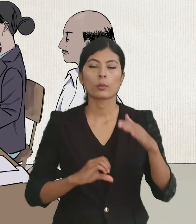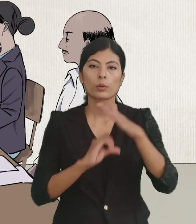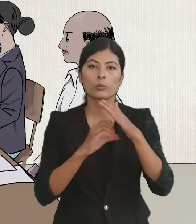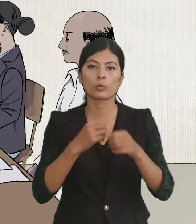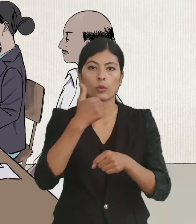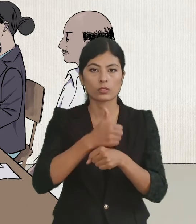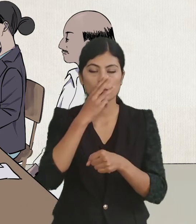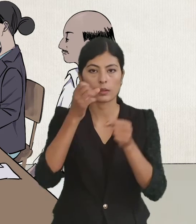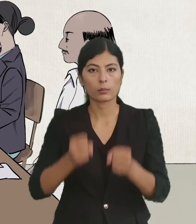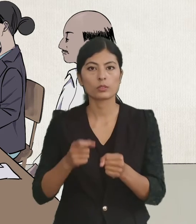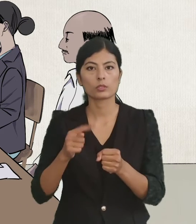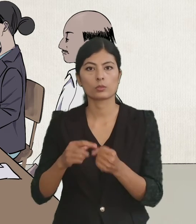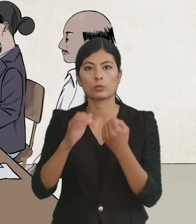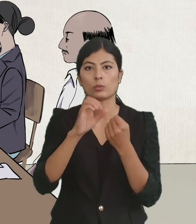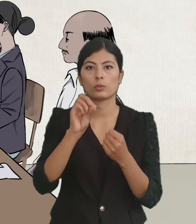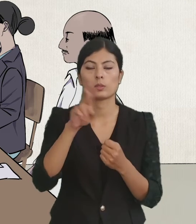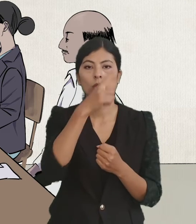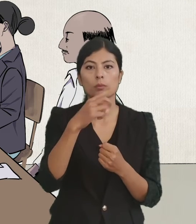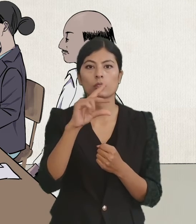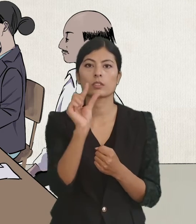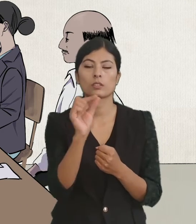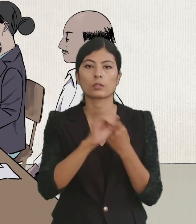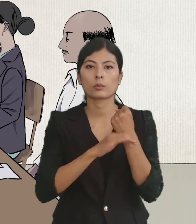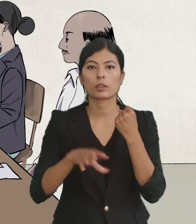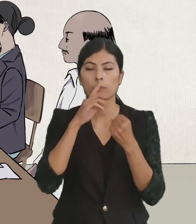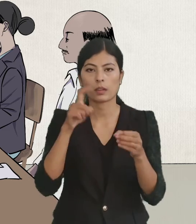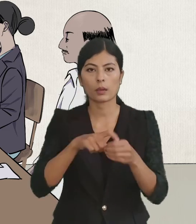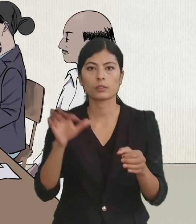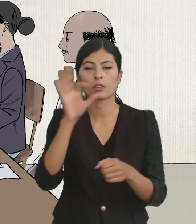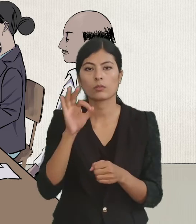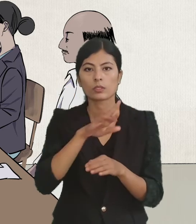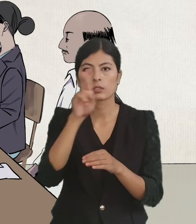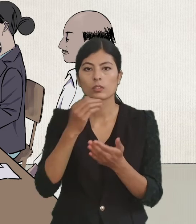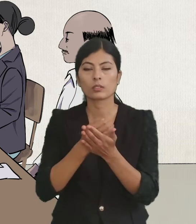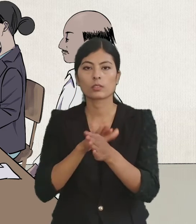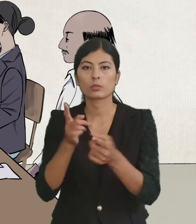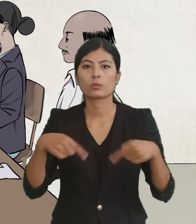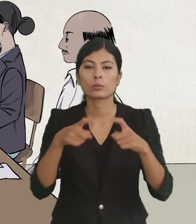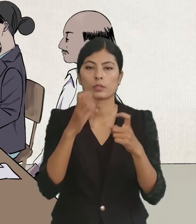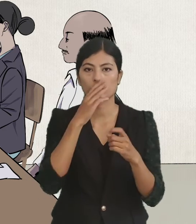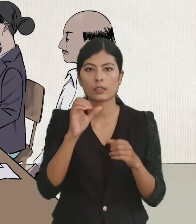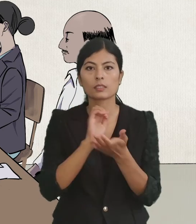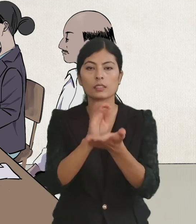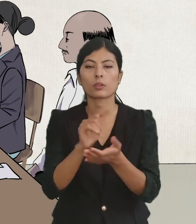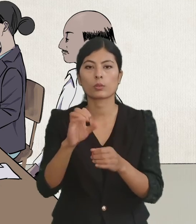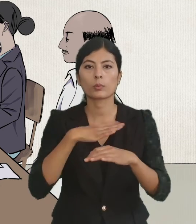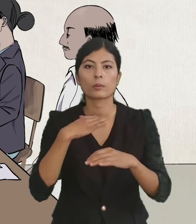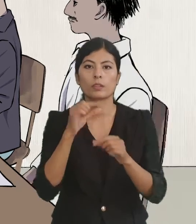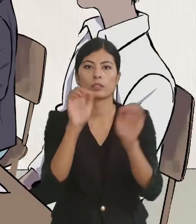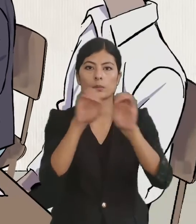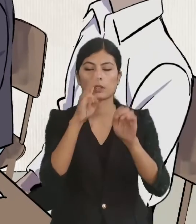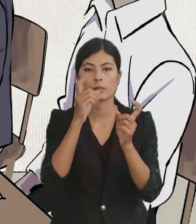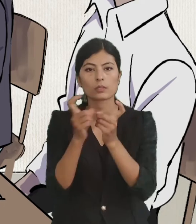अध्यक्स्ता में बईठल प्रेशन प्रणाली में आवधनिका है आ संस्ता सब के बईठक में सेवा सब के प्रभावकारीता समंध में